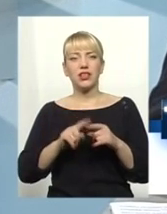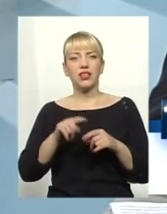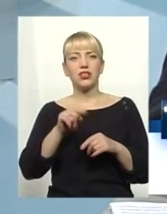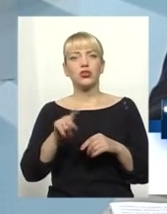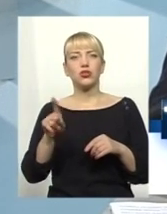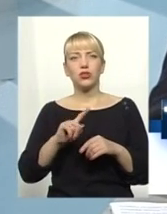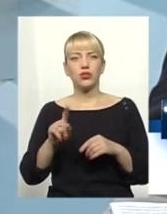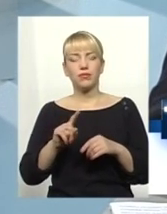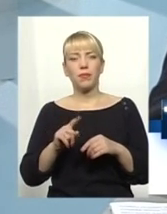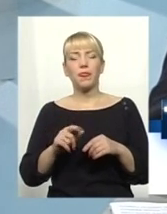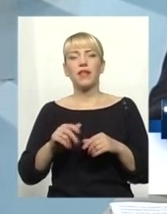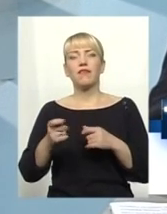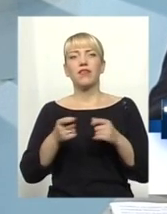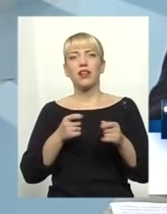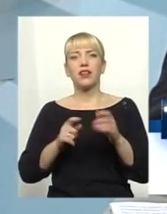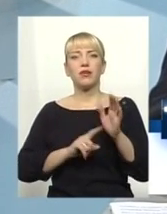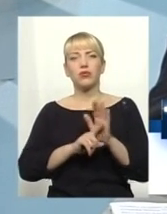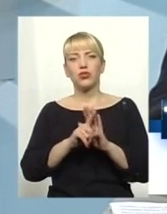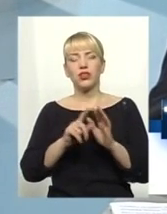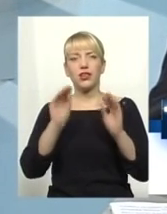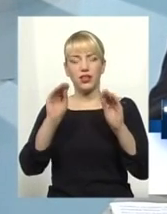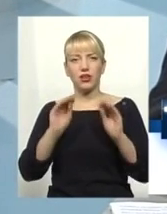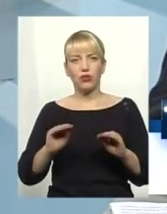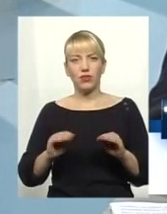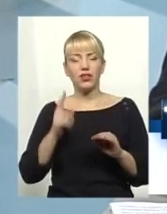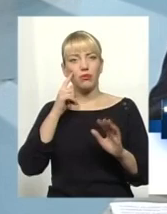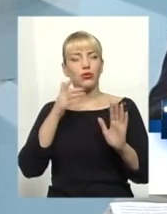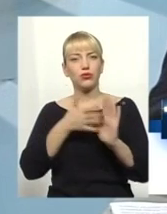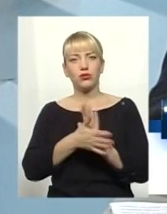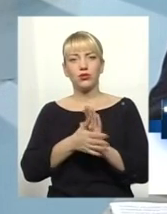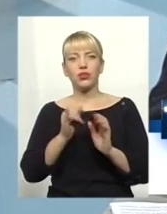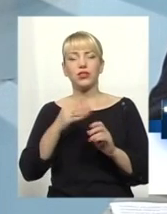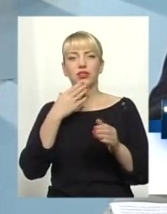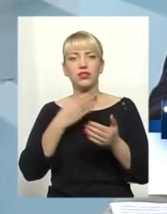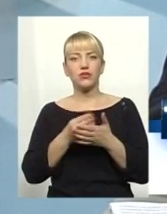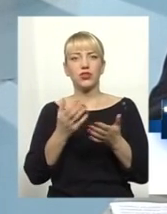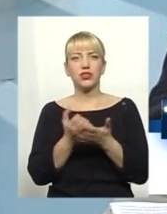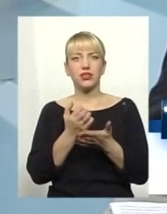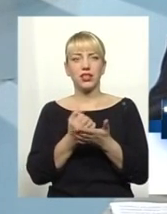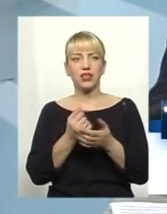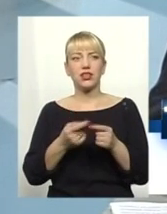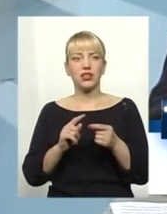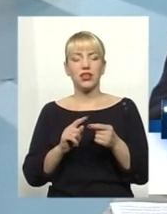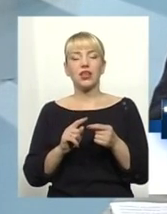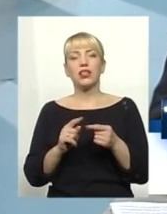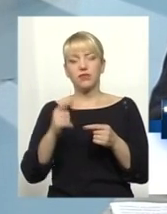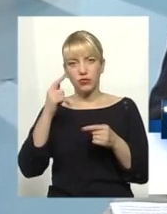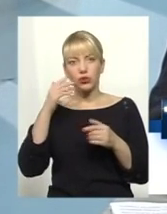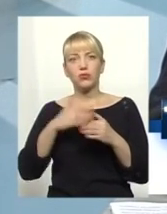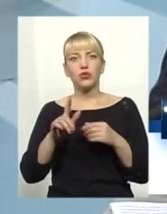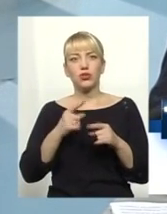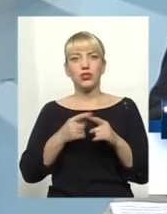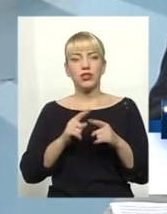влада почала декларувати прозоро і свої ці статки, ну, певною мірою, звичайно, прозоро.